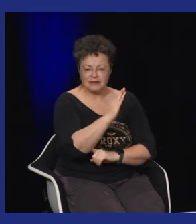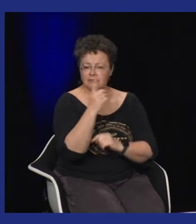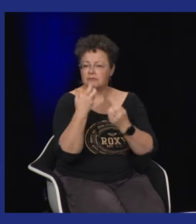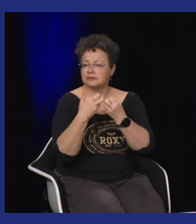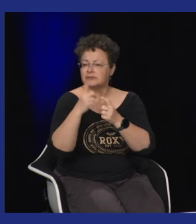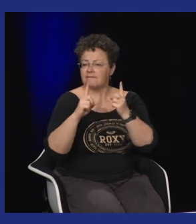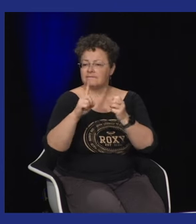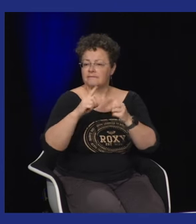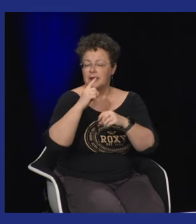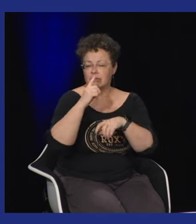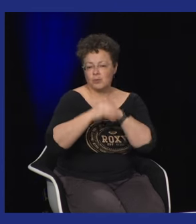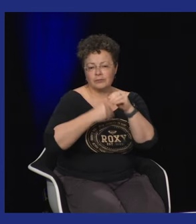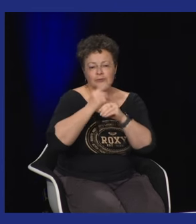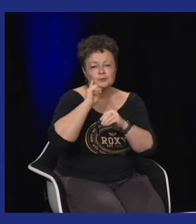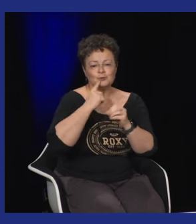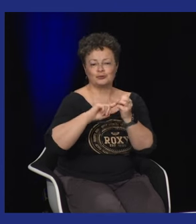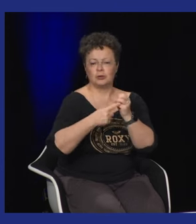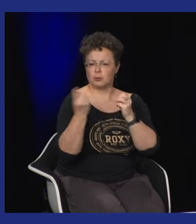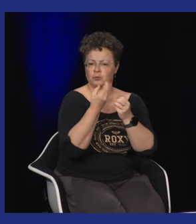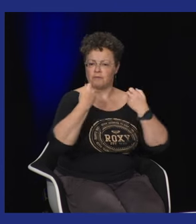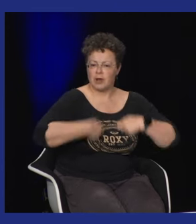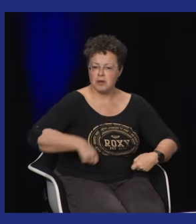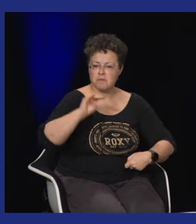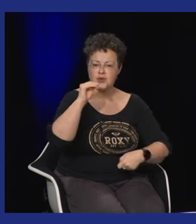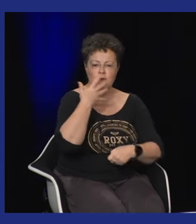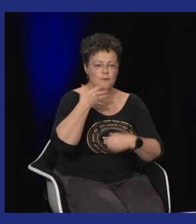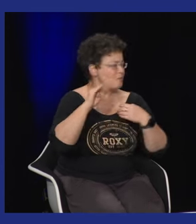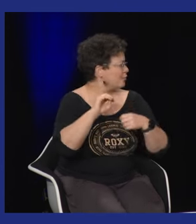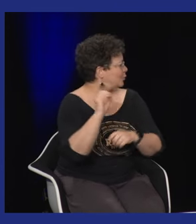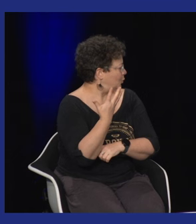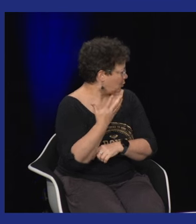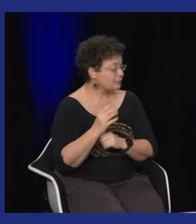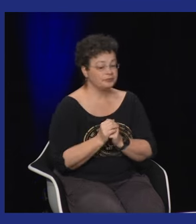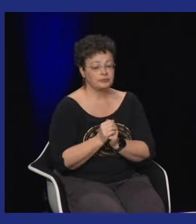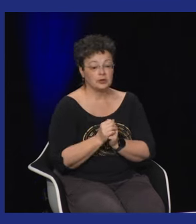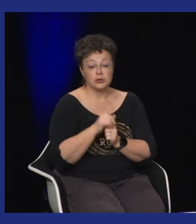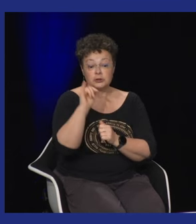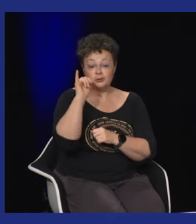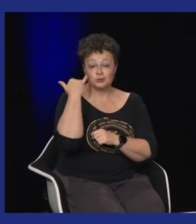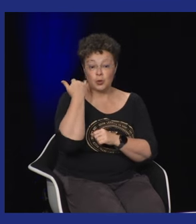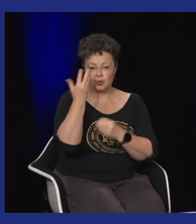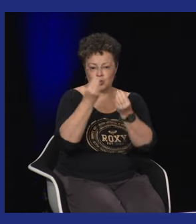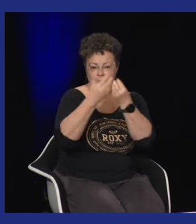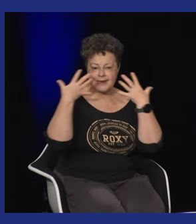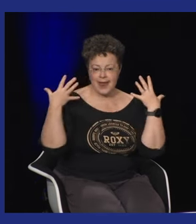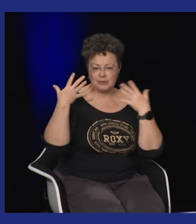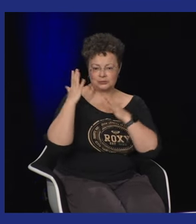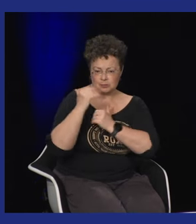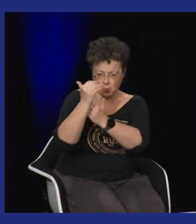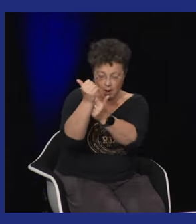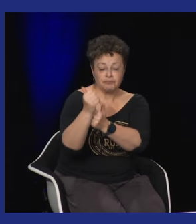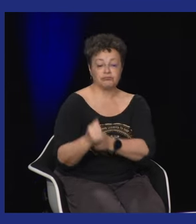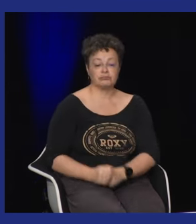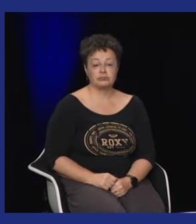symbolique de la langue des signes qui se diffuse depuis plusieurs années et au Journée Mondiale des Sourds c'est toujours la couleur qui est reprise